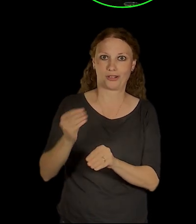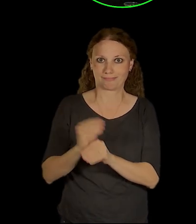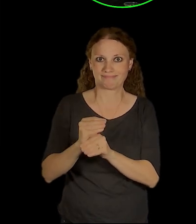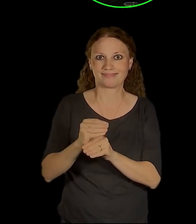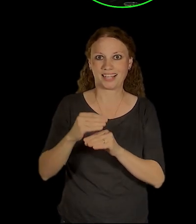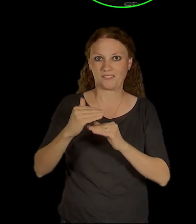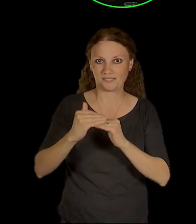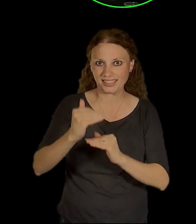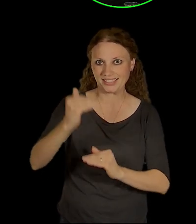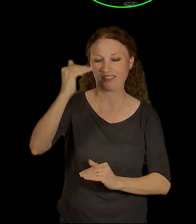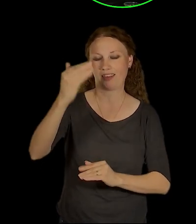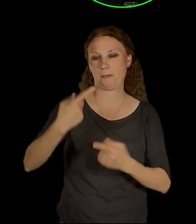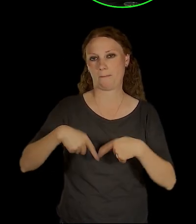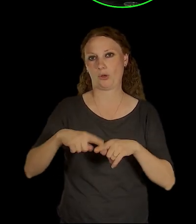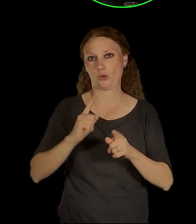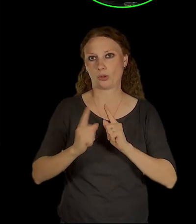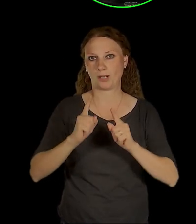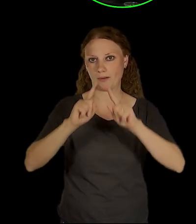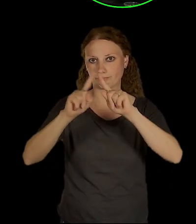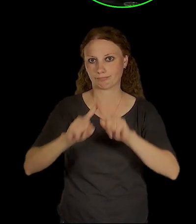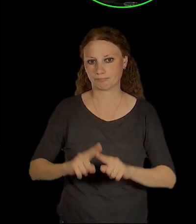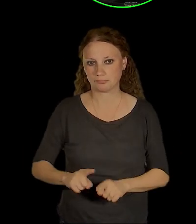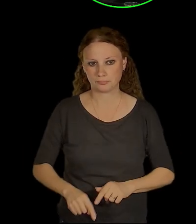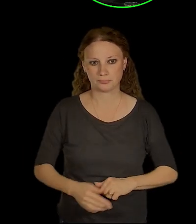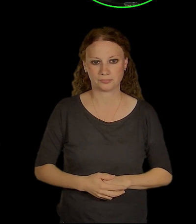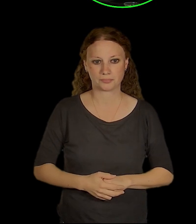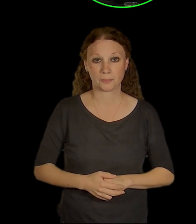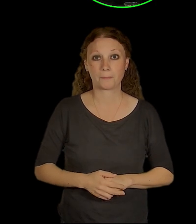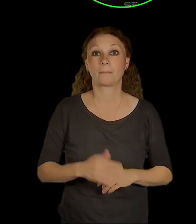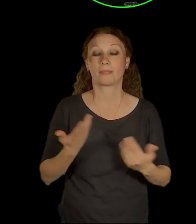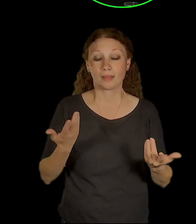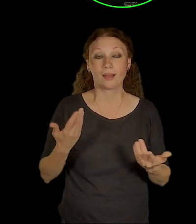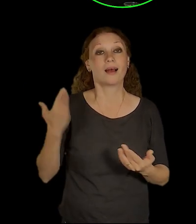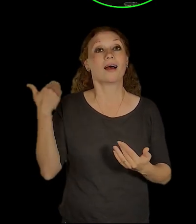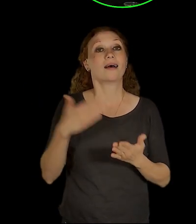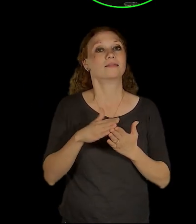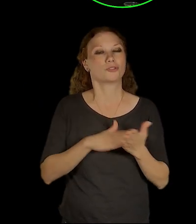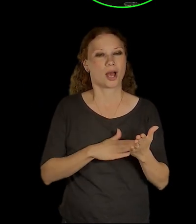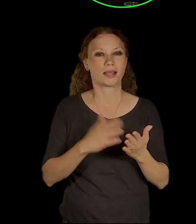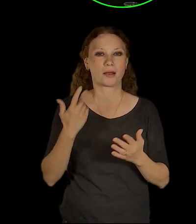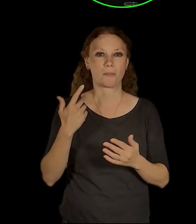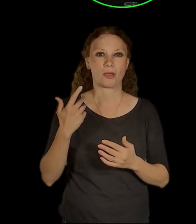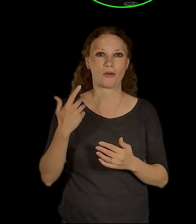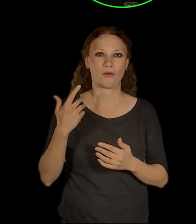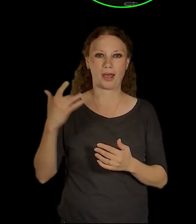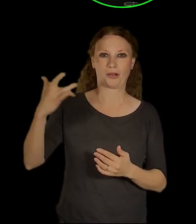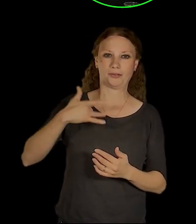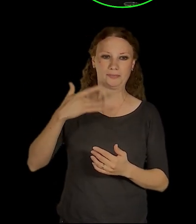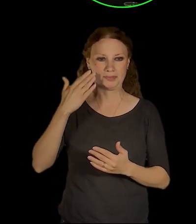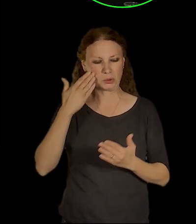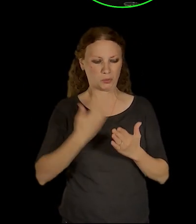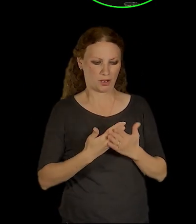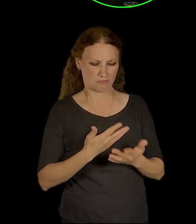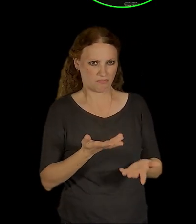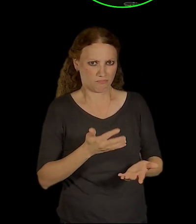Co nám přišlo, ze začátku byla taková nedůvěra vůči tomu, jestli to není příliš megalomanský.